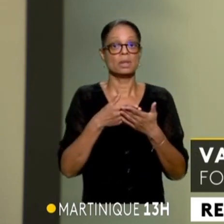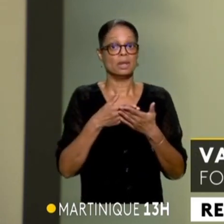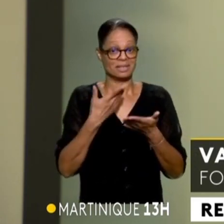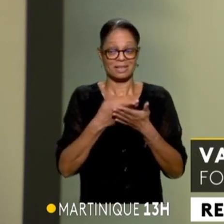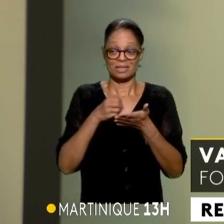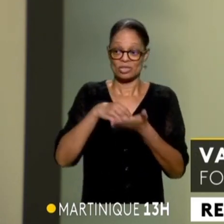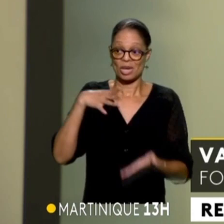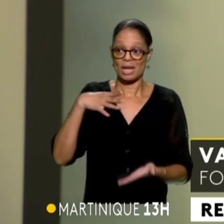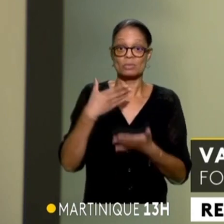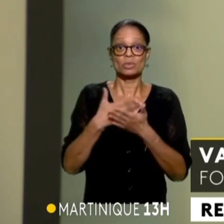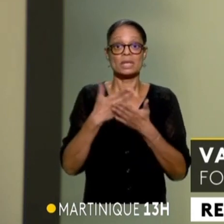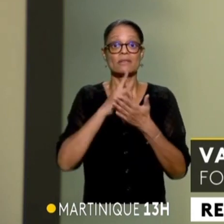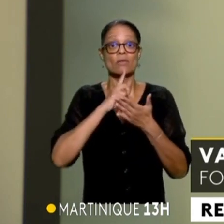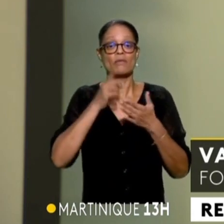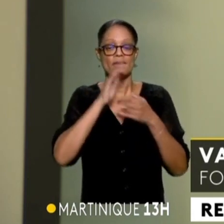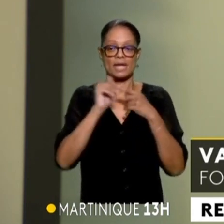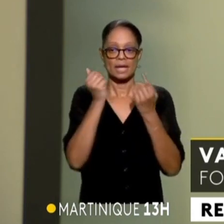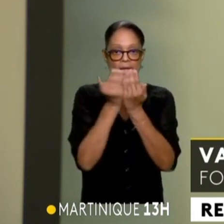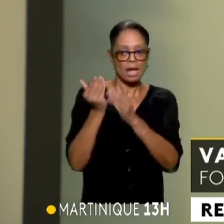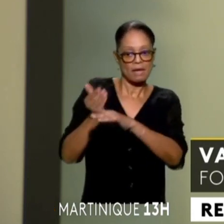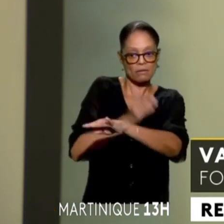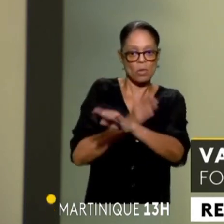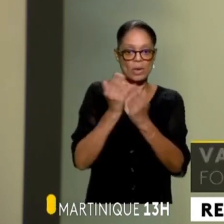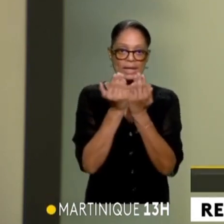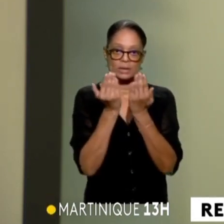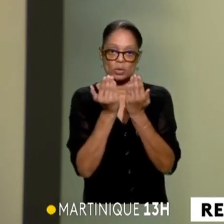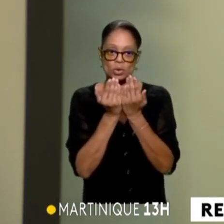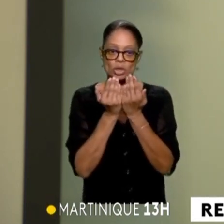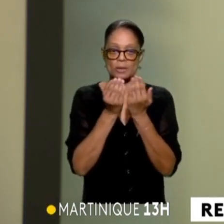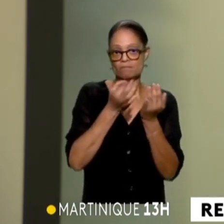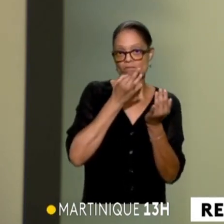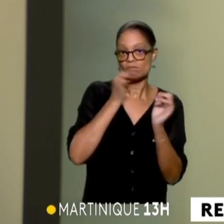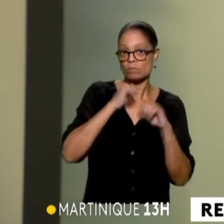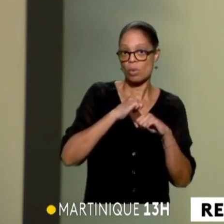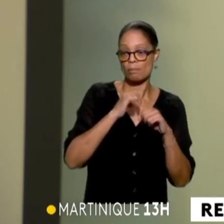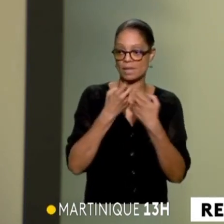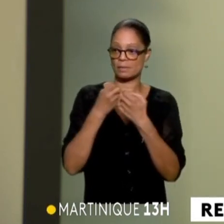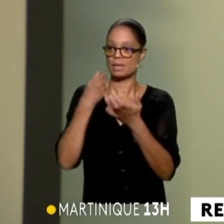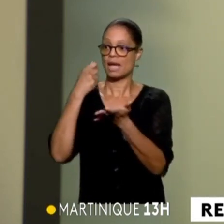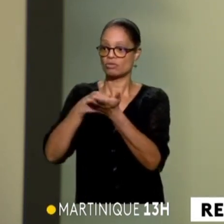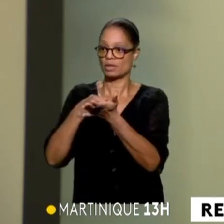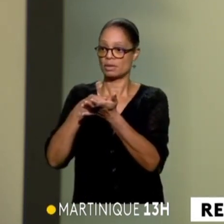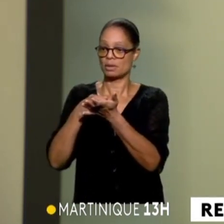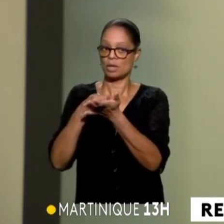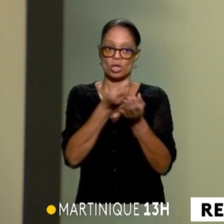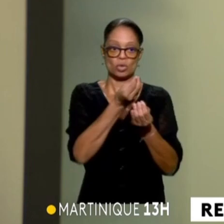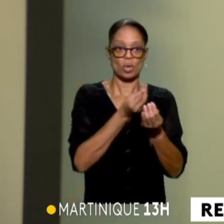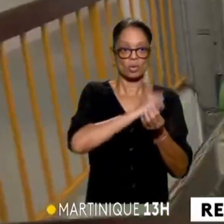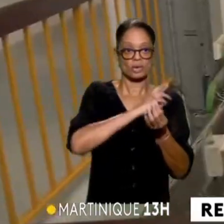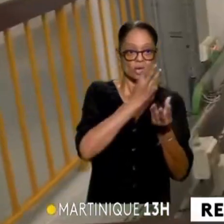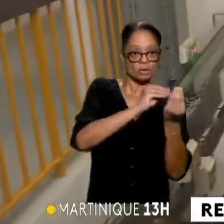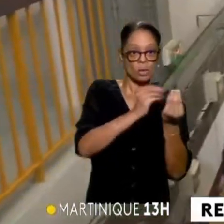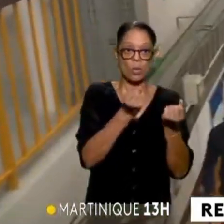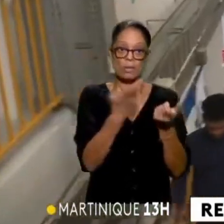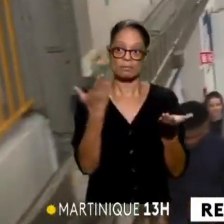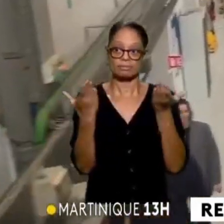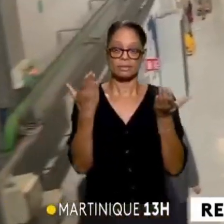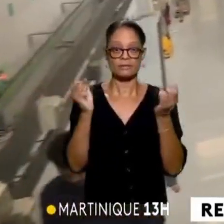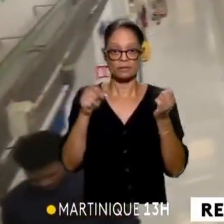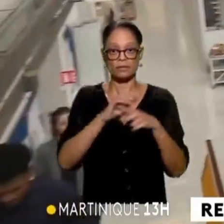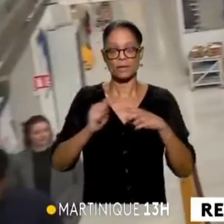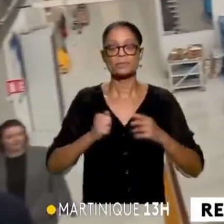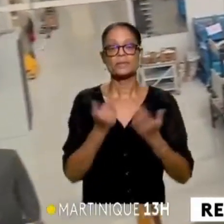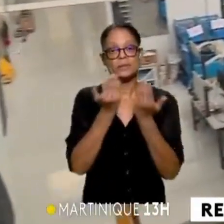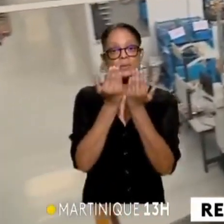'est pour ça qu'il faut faire des études de rentabilité. D'un côté, combien ça coûte de racheter un trimestre ? D'un autre côté, combien ça me rapporte en plus de retraite ? Autre